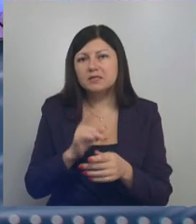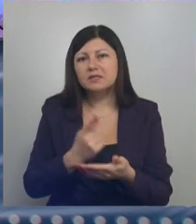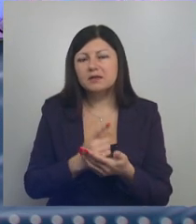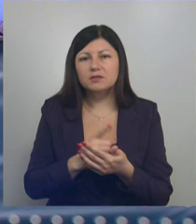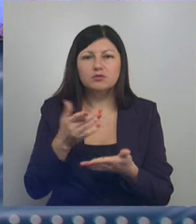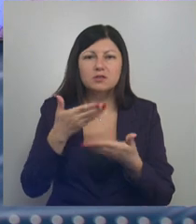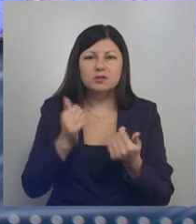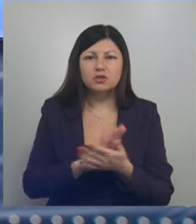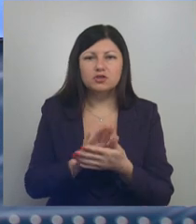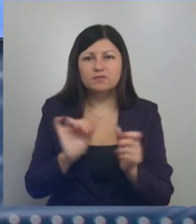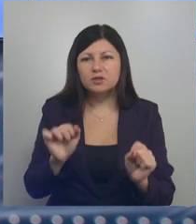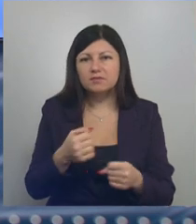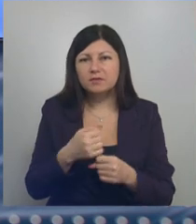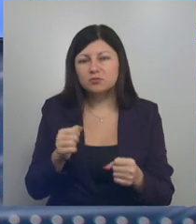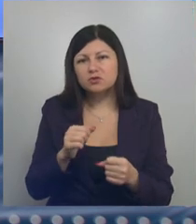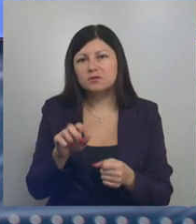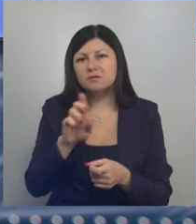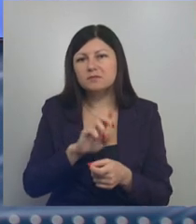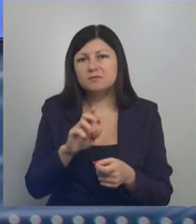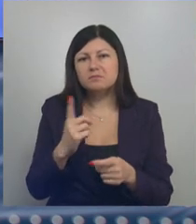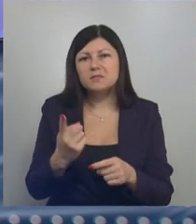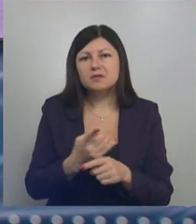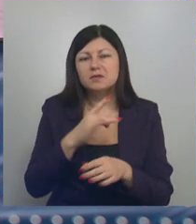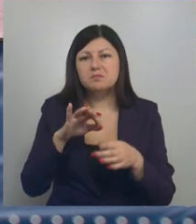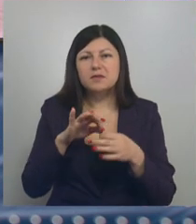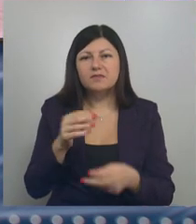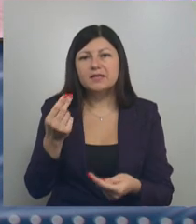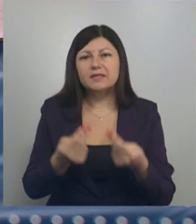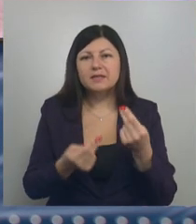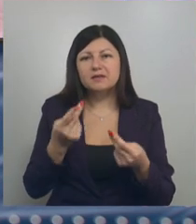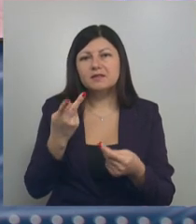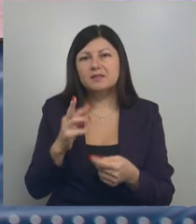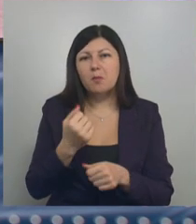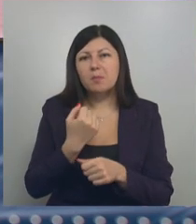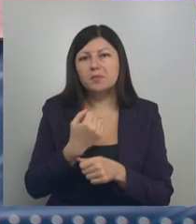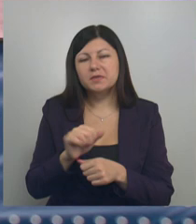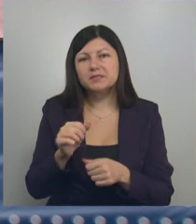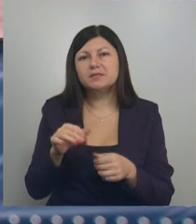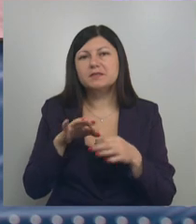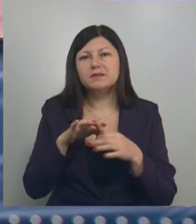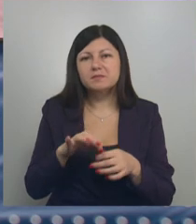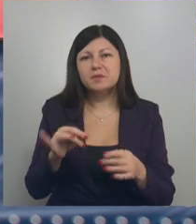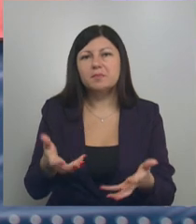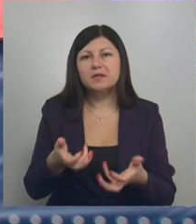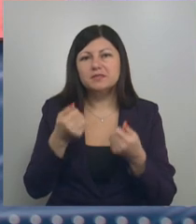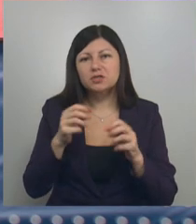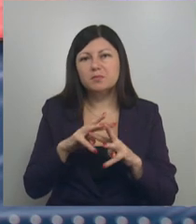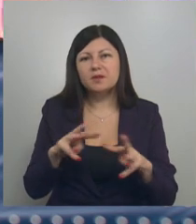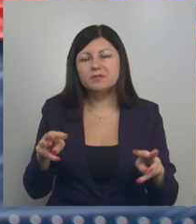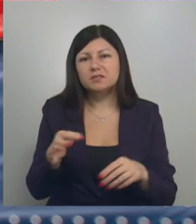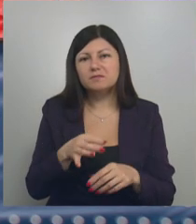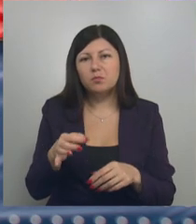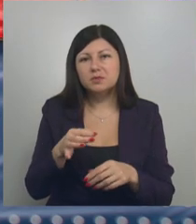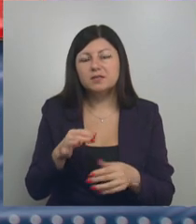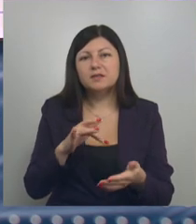что нет ничего невозможного. В столице региона впервые провели игры для победителей. Их организовали при поддержке правительства области.